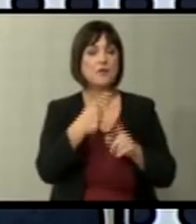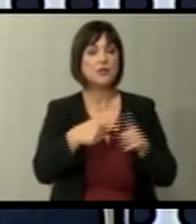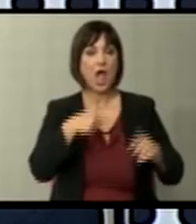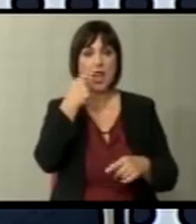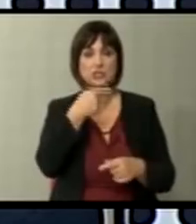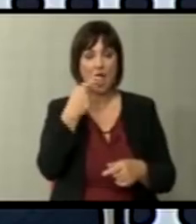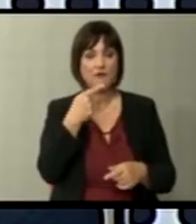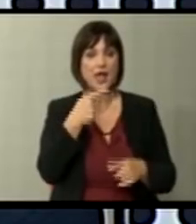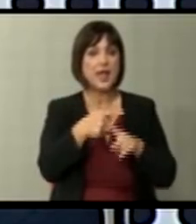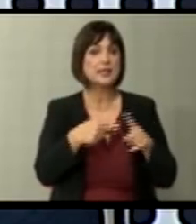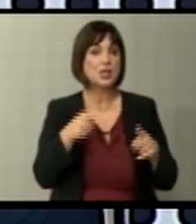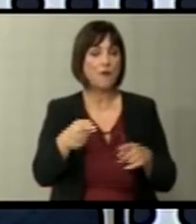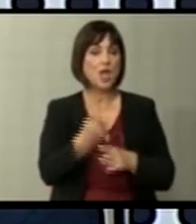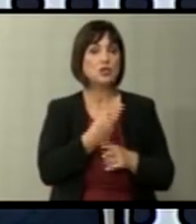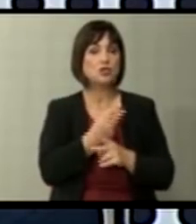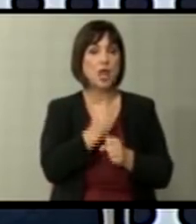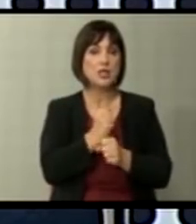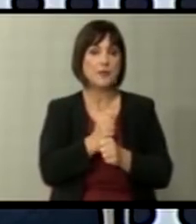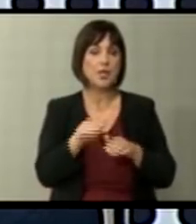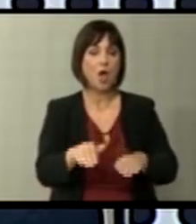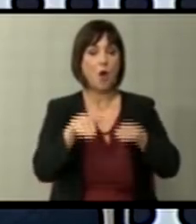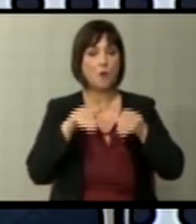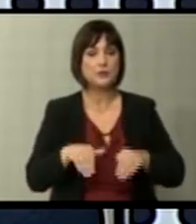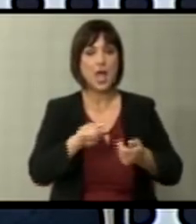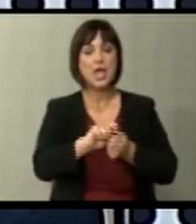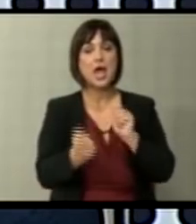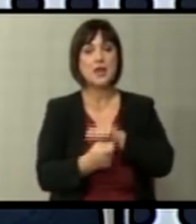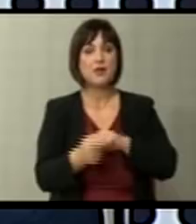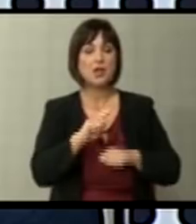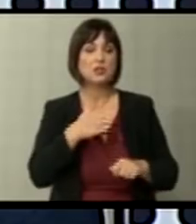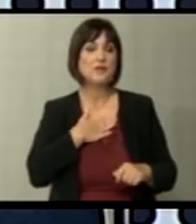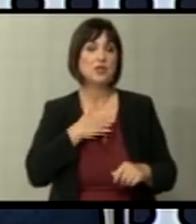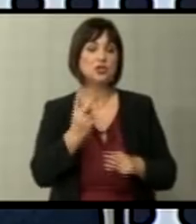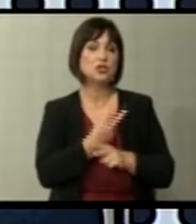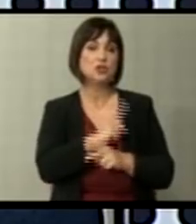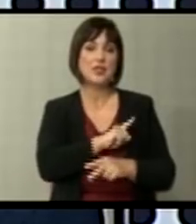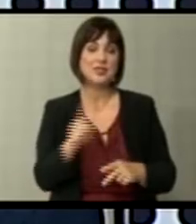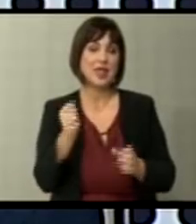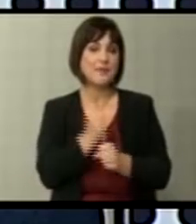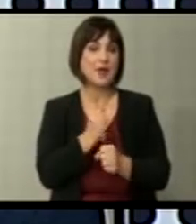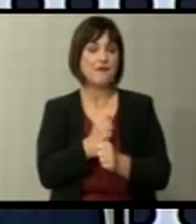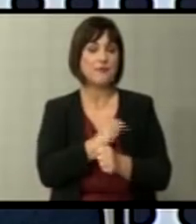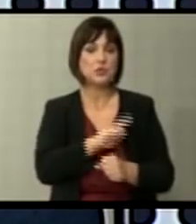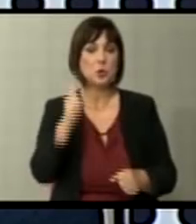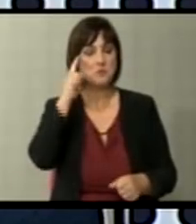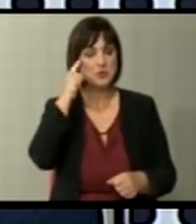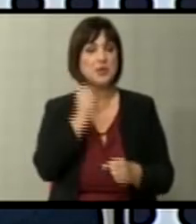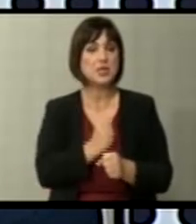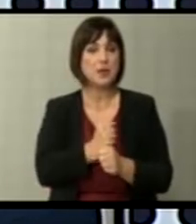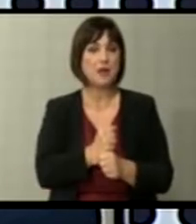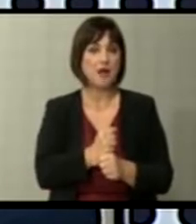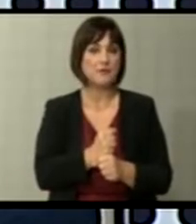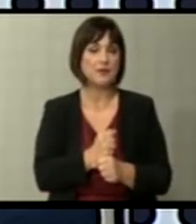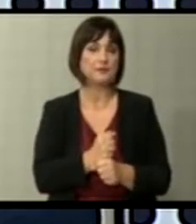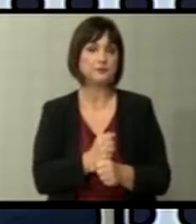изјавите вели делот овие земји направија одстапки или реформи какви што ние во нашите земји воопшто не правиме, ниту мислиме да направиме.